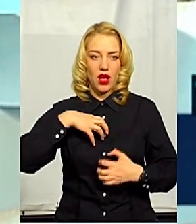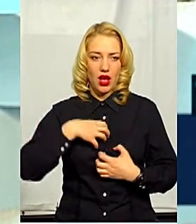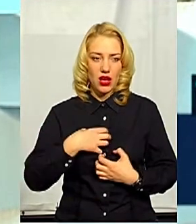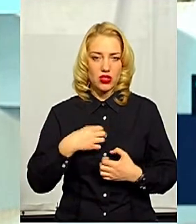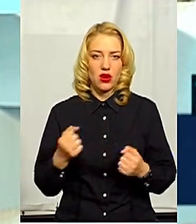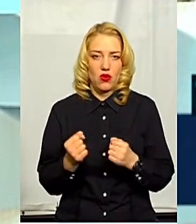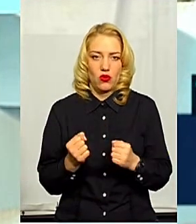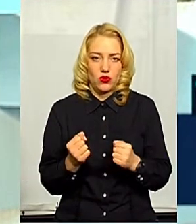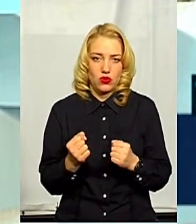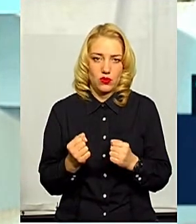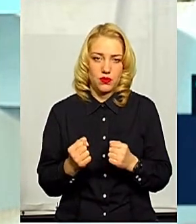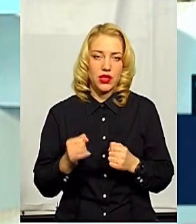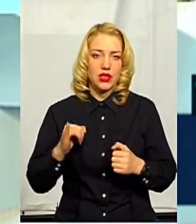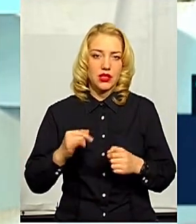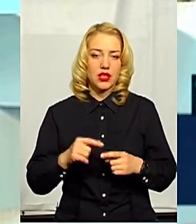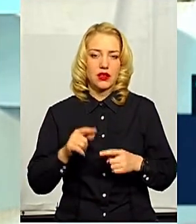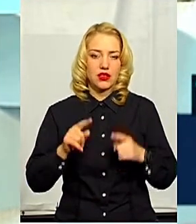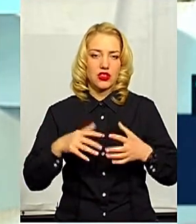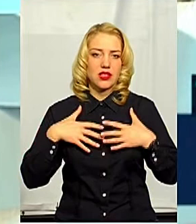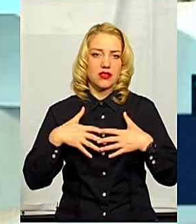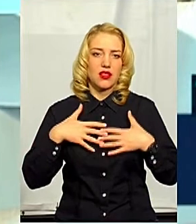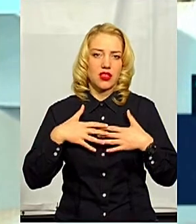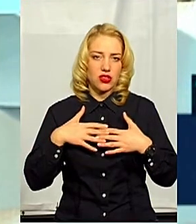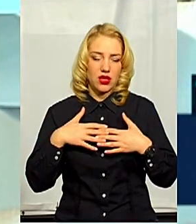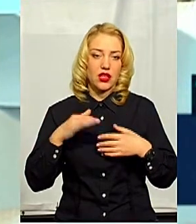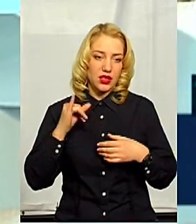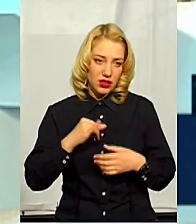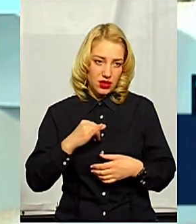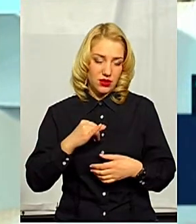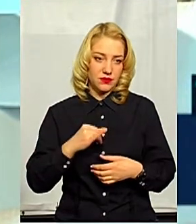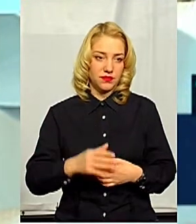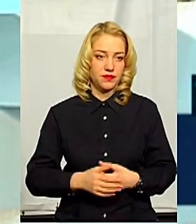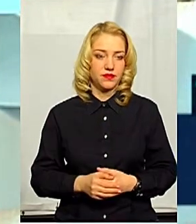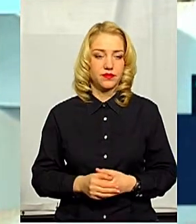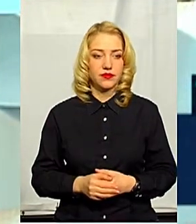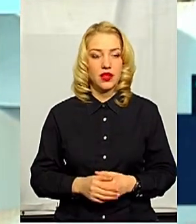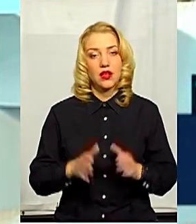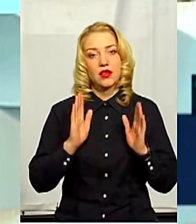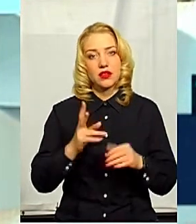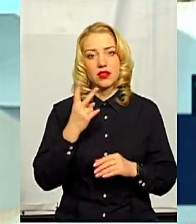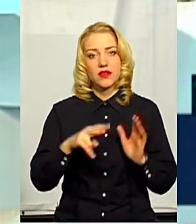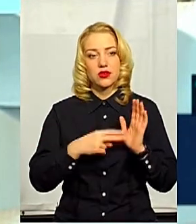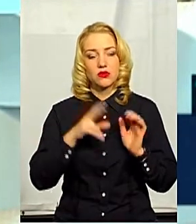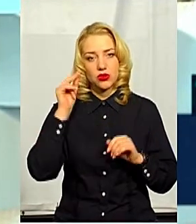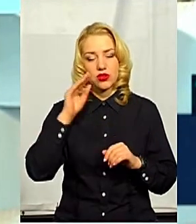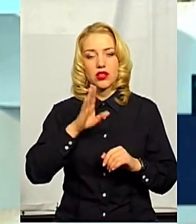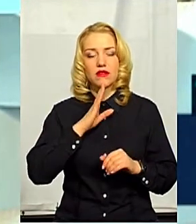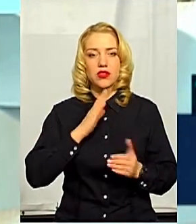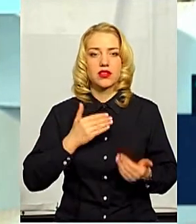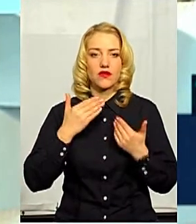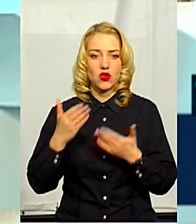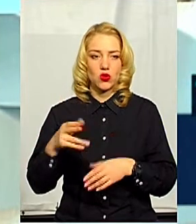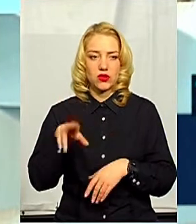озноб, дещо задишка. І тільки 27-го числа вона звернулася за